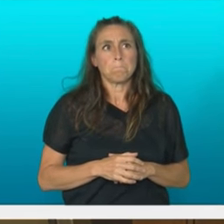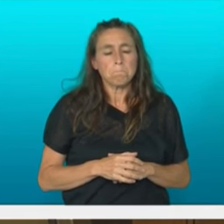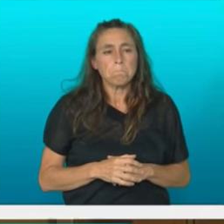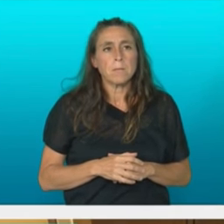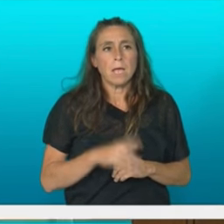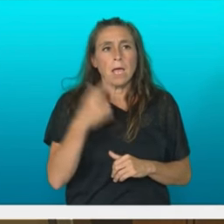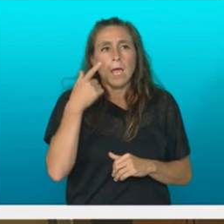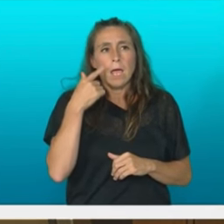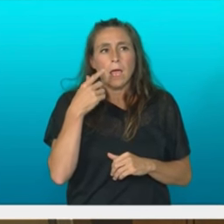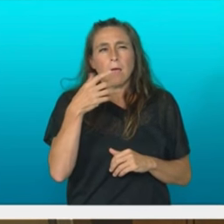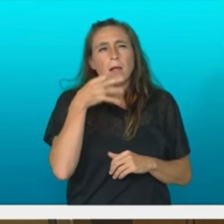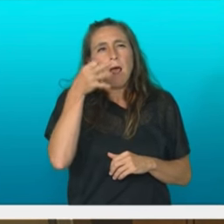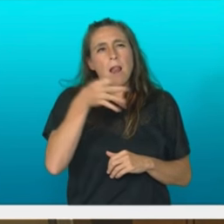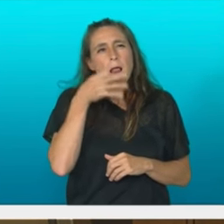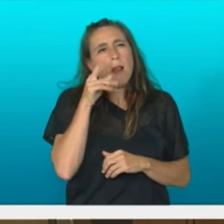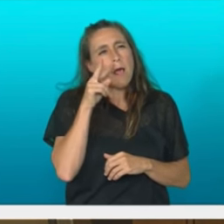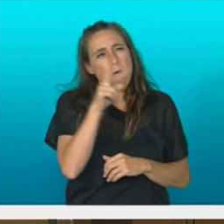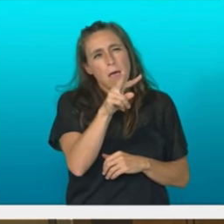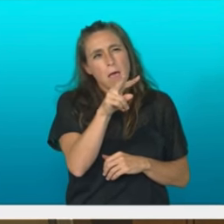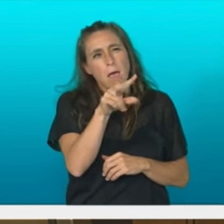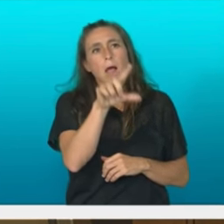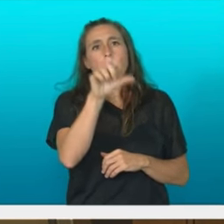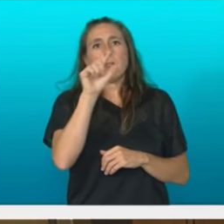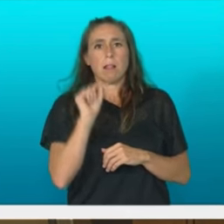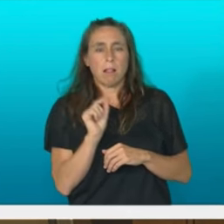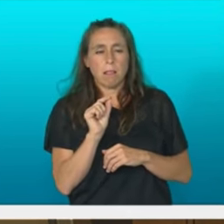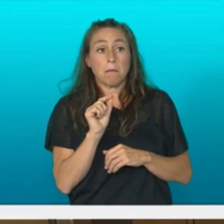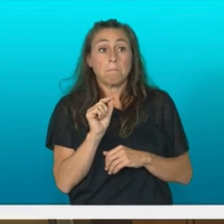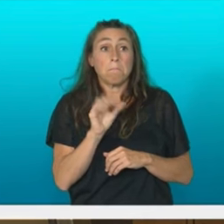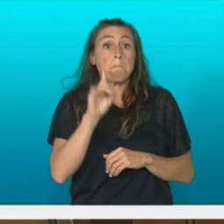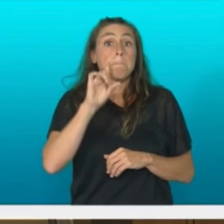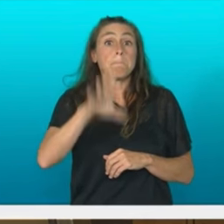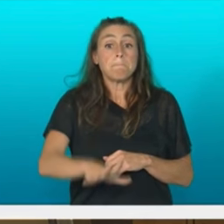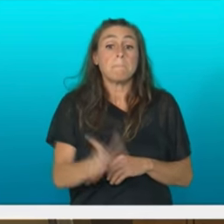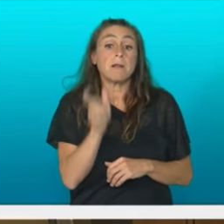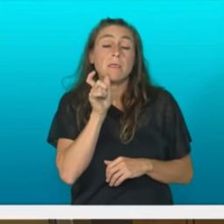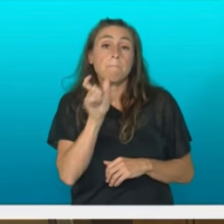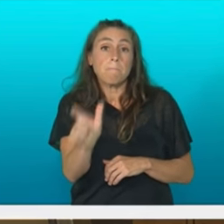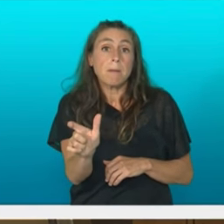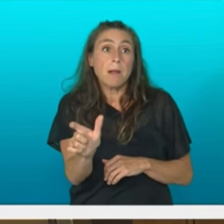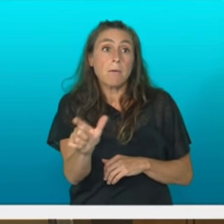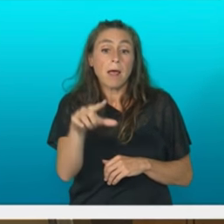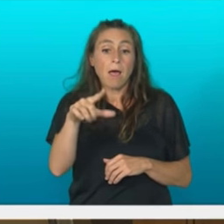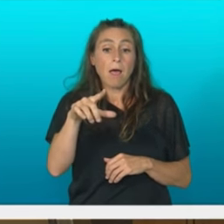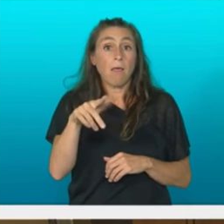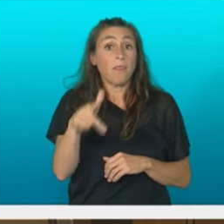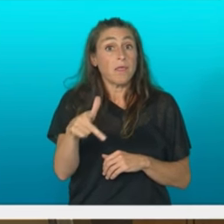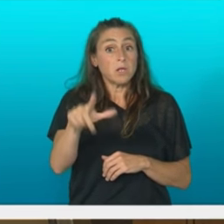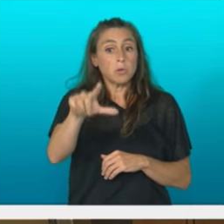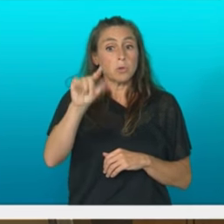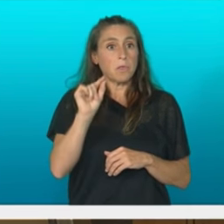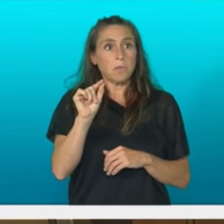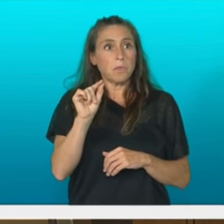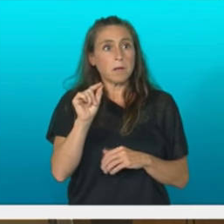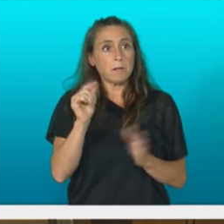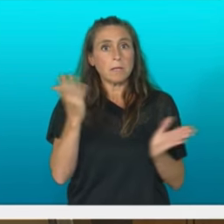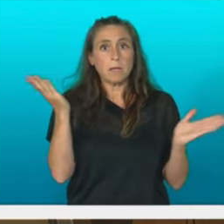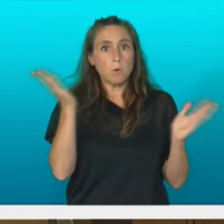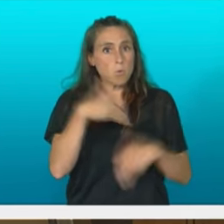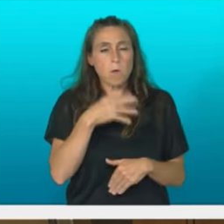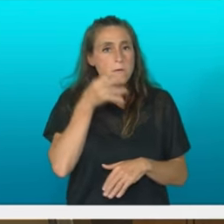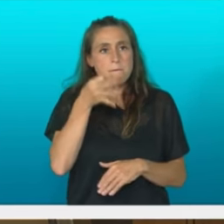Urkulu jauna erabakitzeko eskuidea zudehitzalditik desagertu eginda eta hori kezkagarria iruditu zaitz benetan